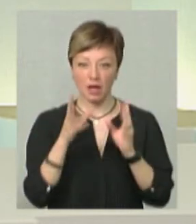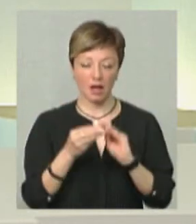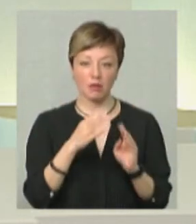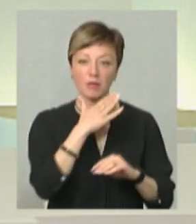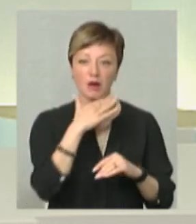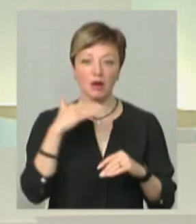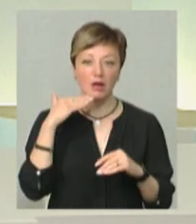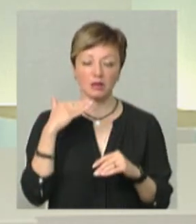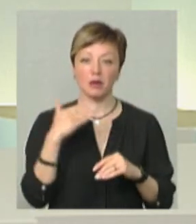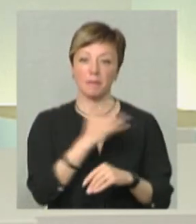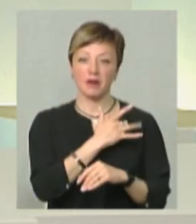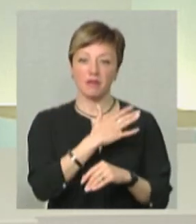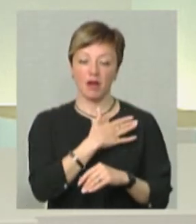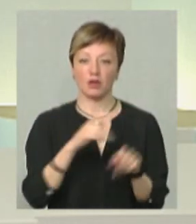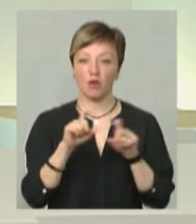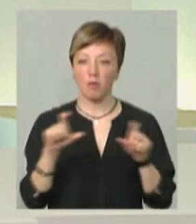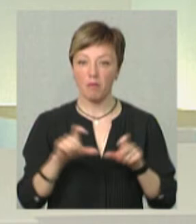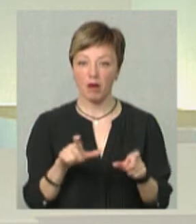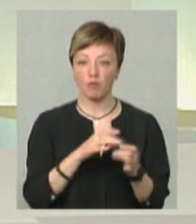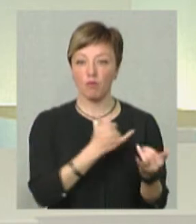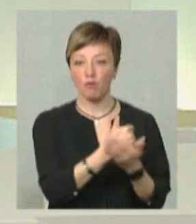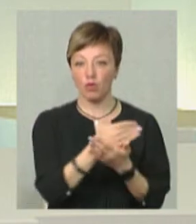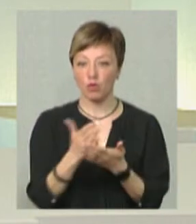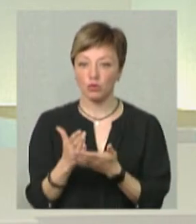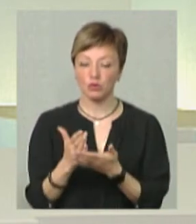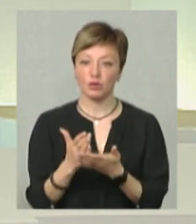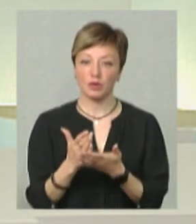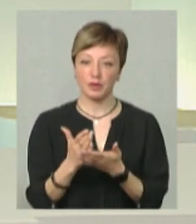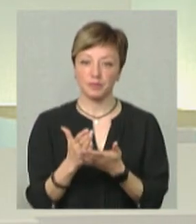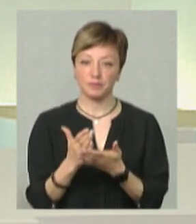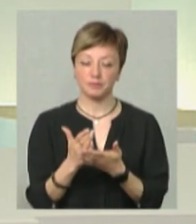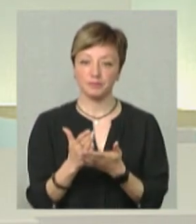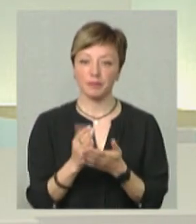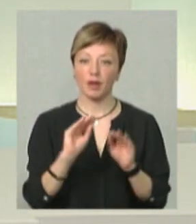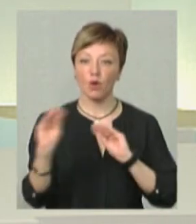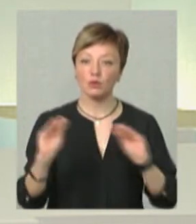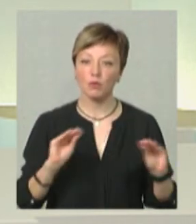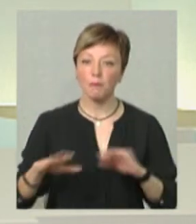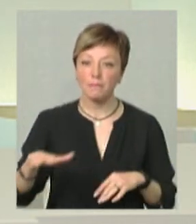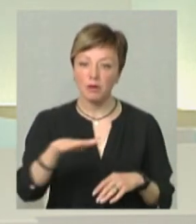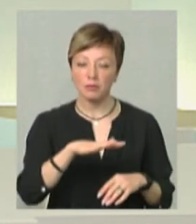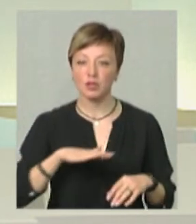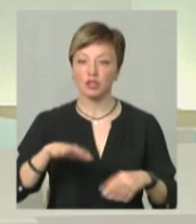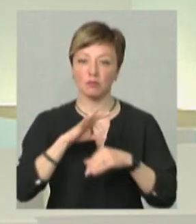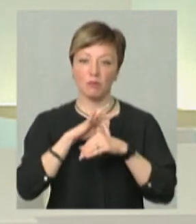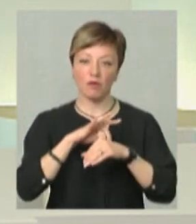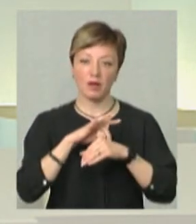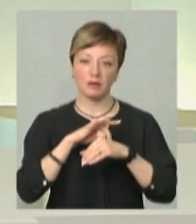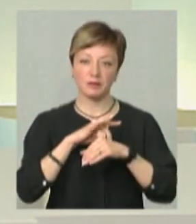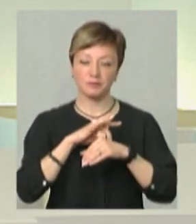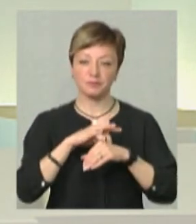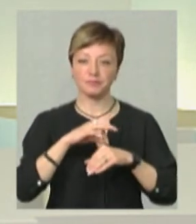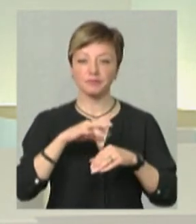величезна кількість приватних компаній, які здійснюють послухи із оздоблення приміщень, з проведення